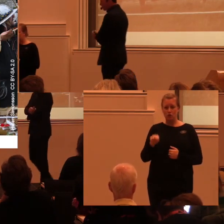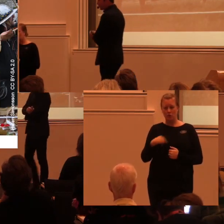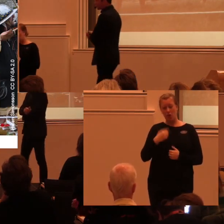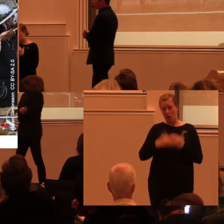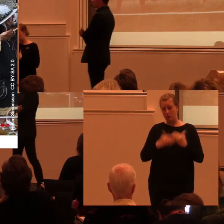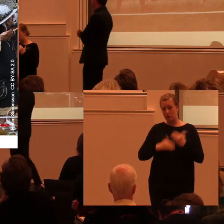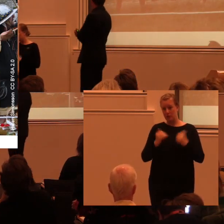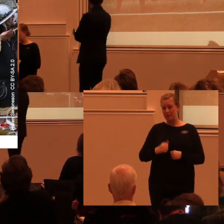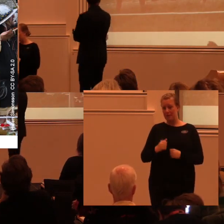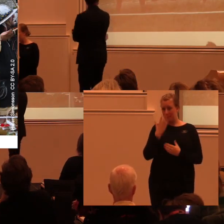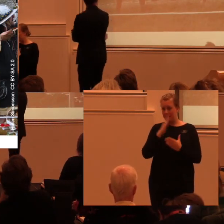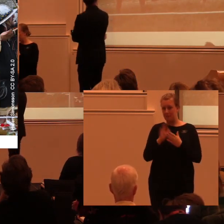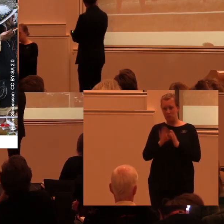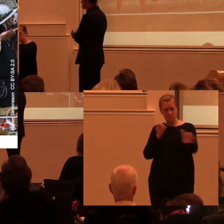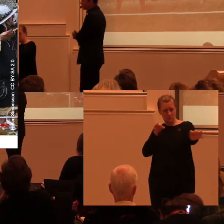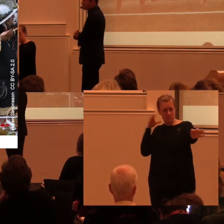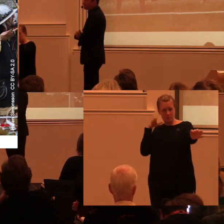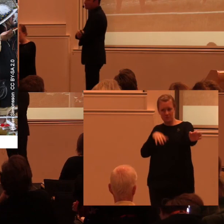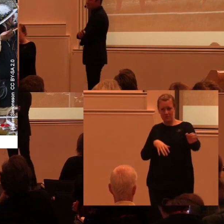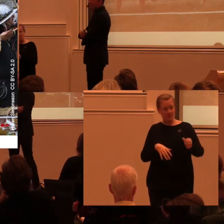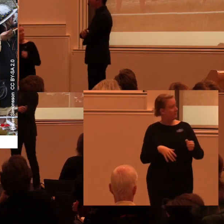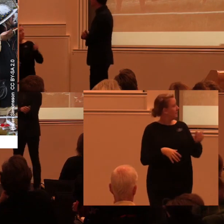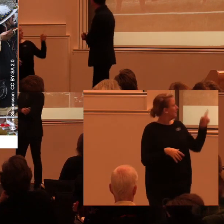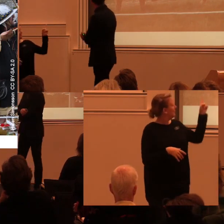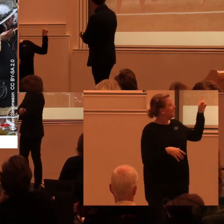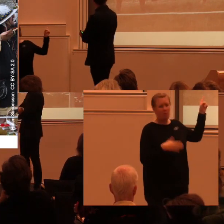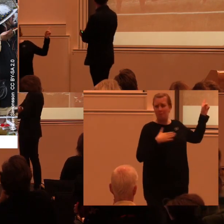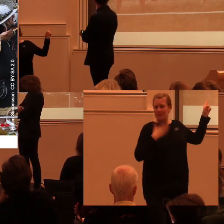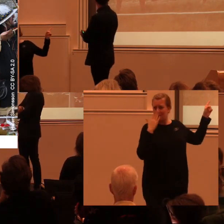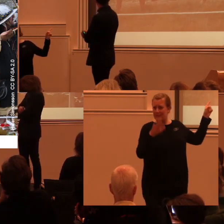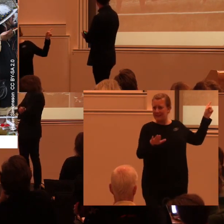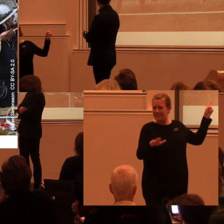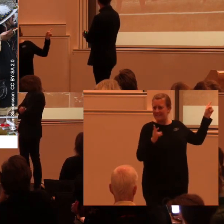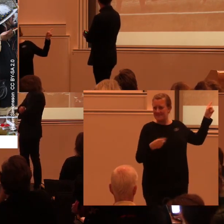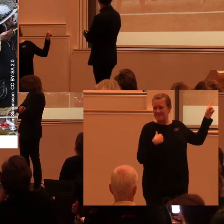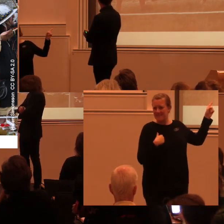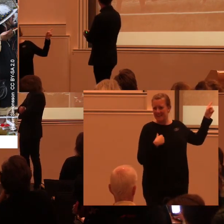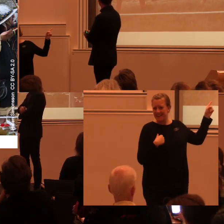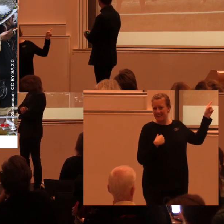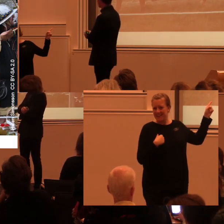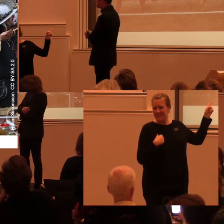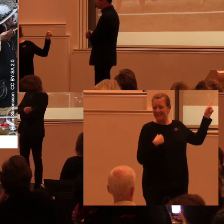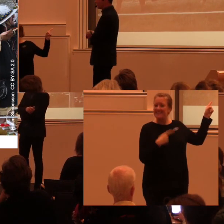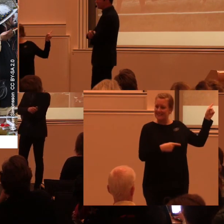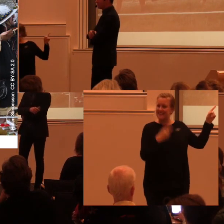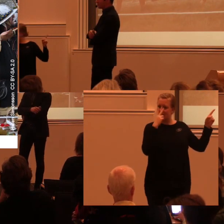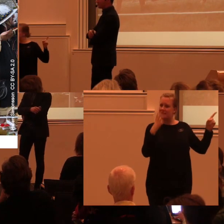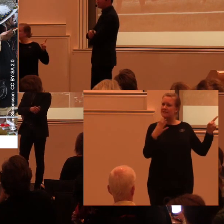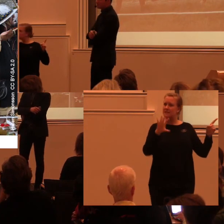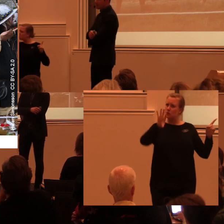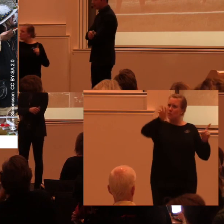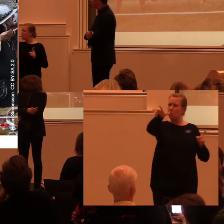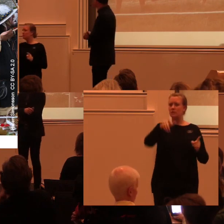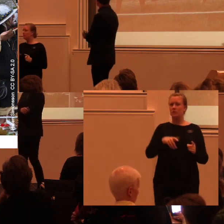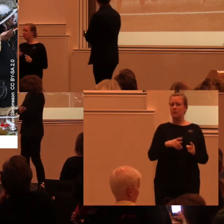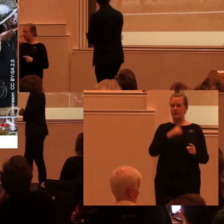bild på en bågskytt. Och då kände jag bara, ja, det var ju min bild. För det här får på något sätt symbolisera både kulturliv och